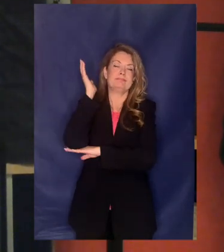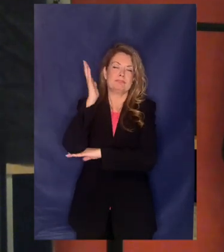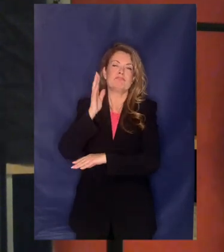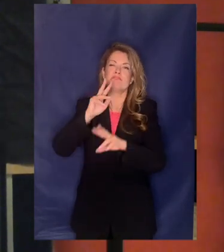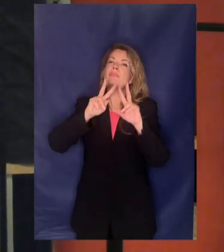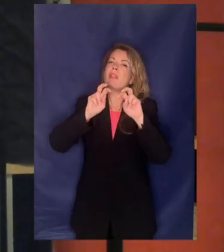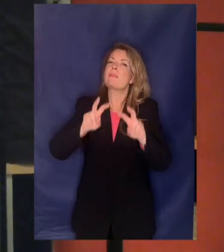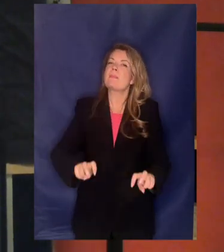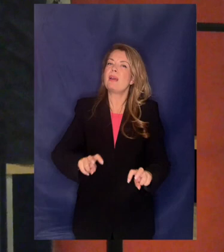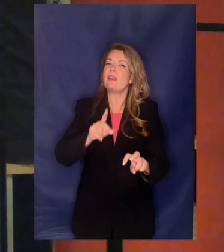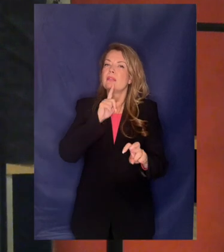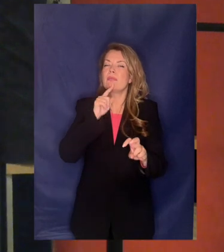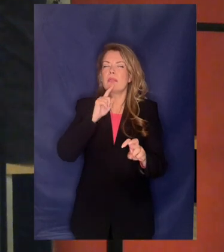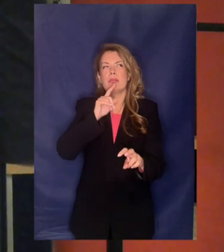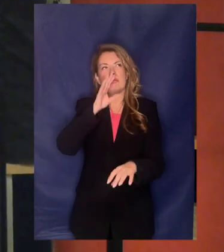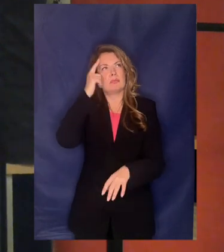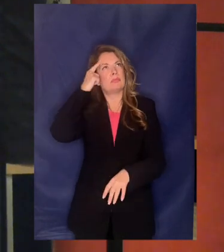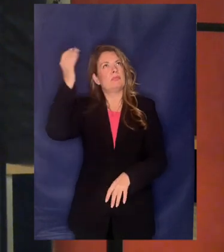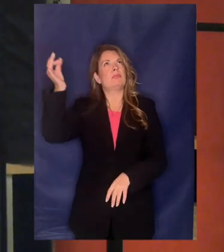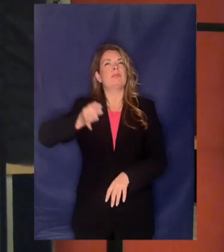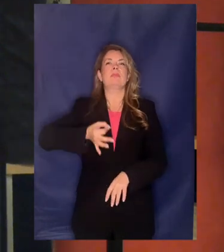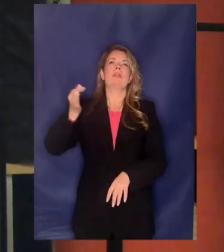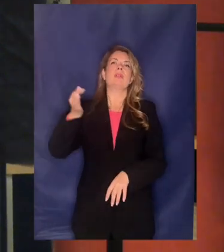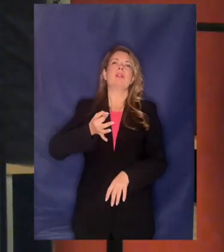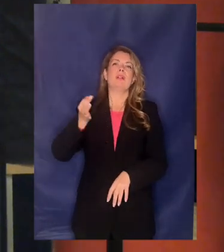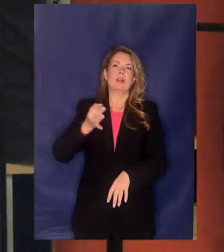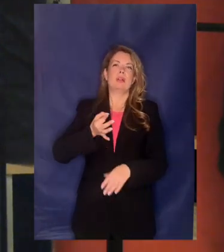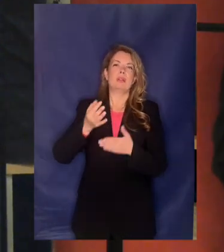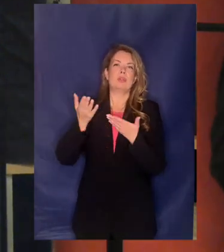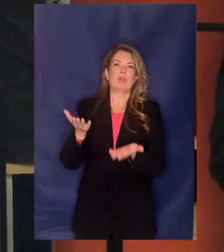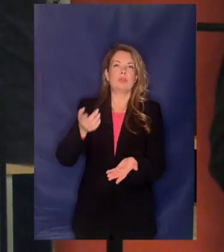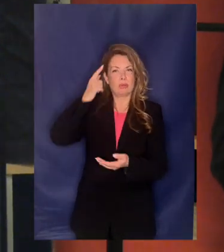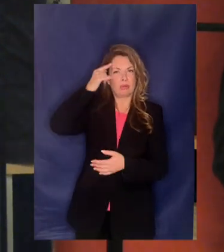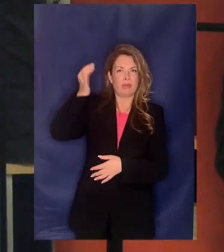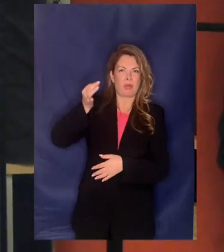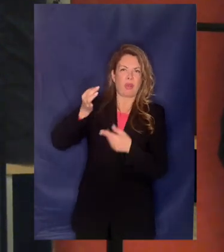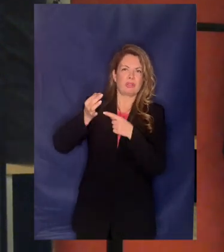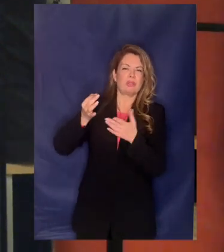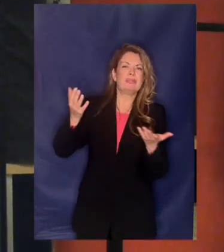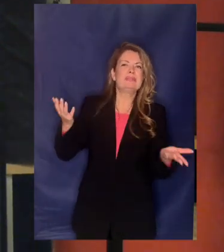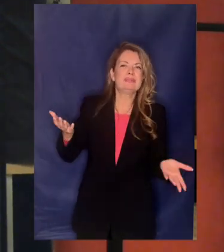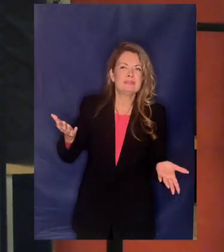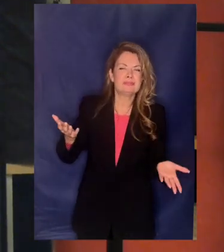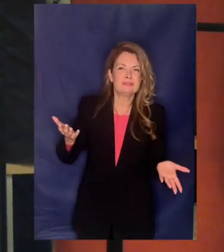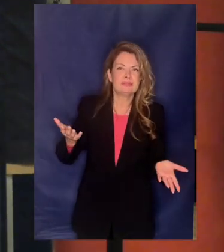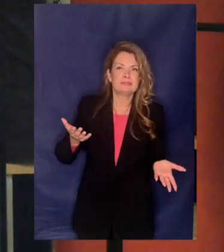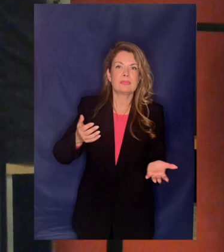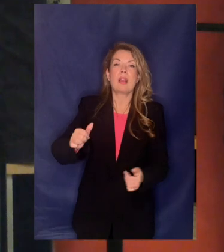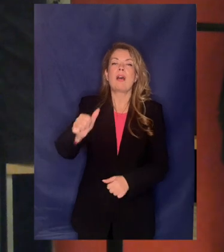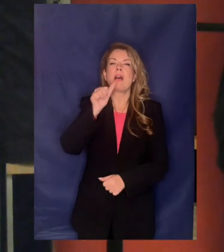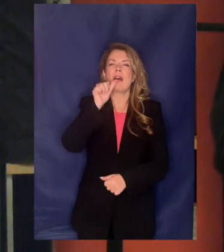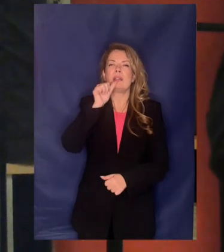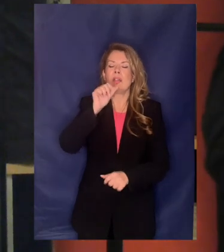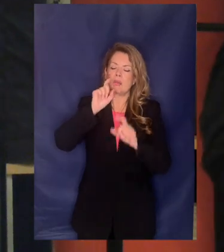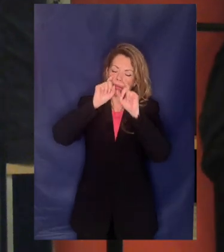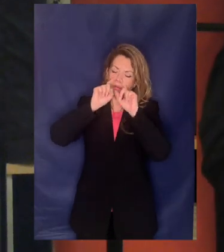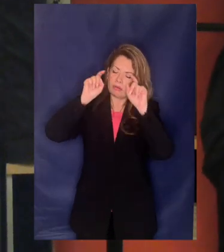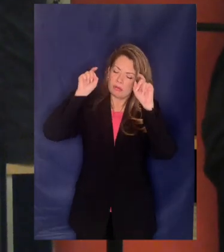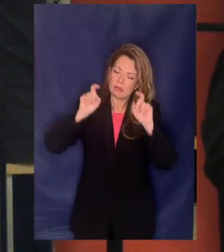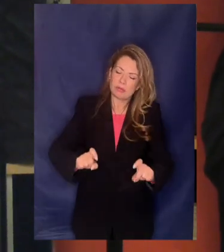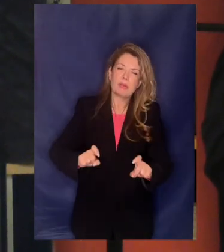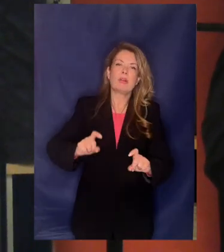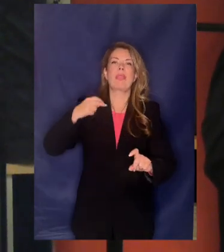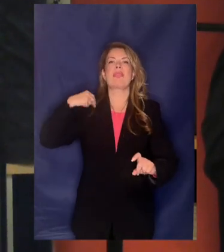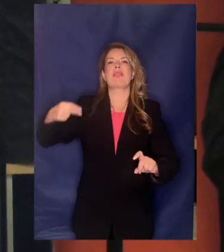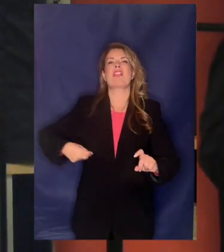μελέτη για το αυτονόητο Και ποιο είναι το αυτονόητο Ότι το νερό πρέπει να παραμείνει υπό